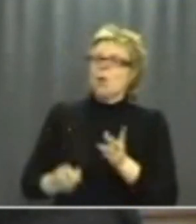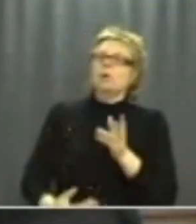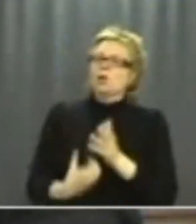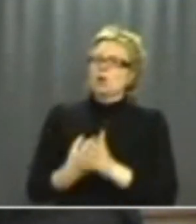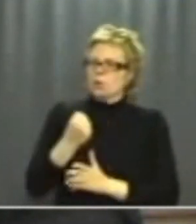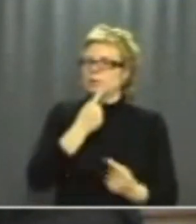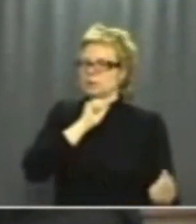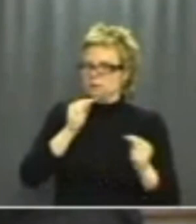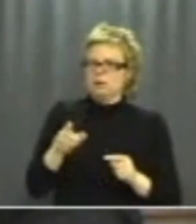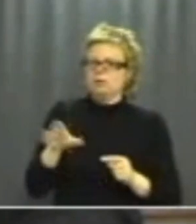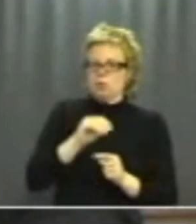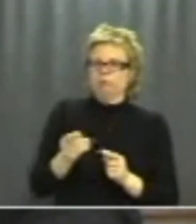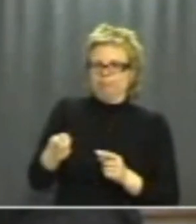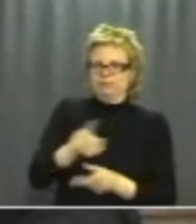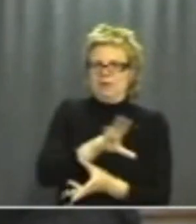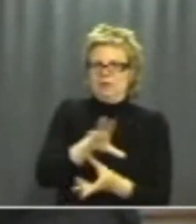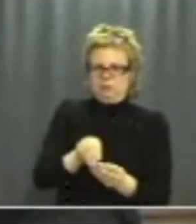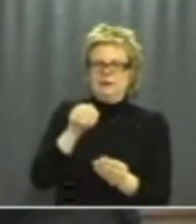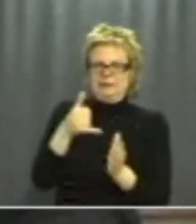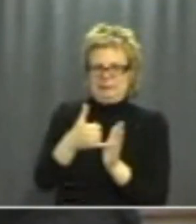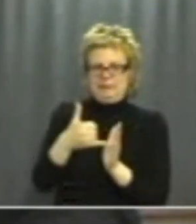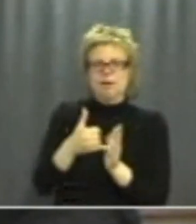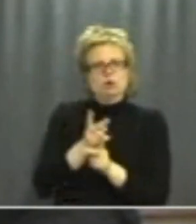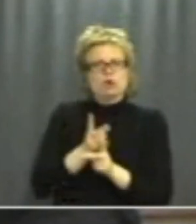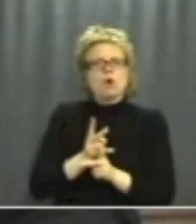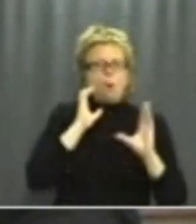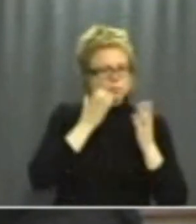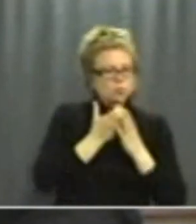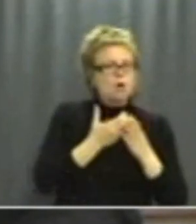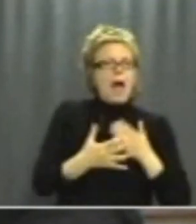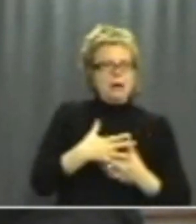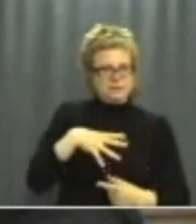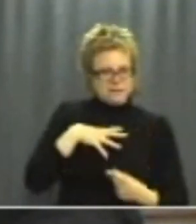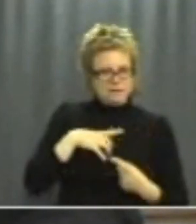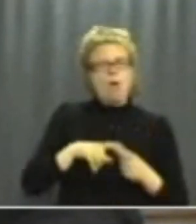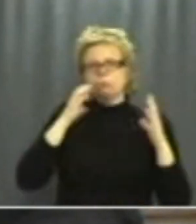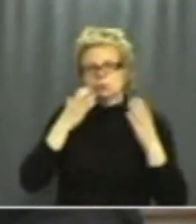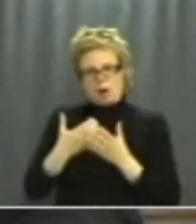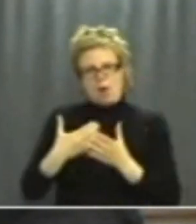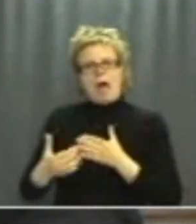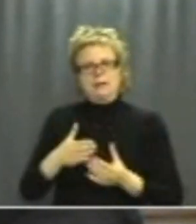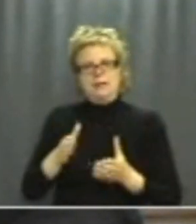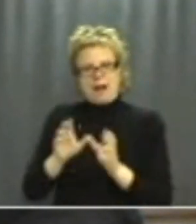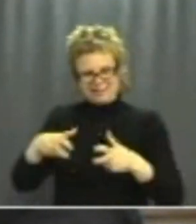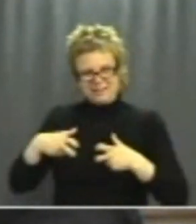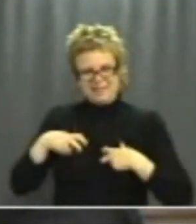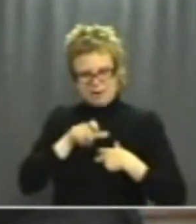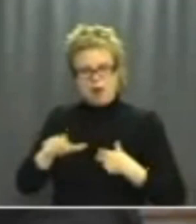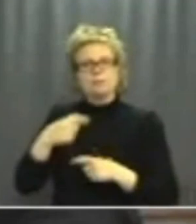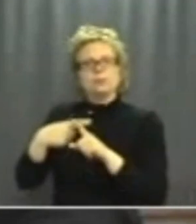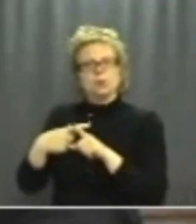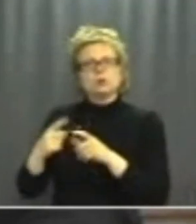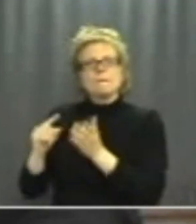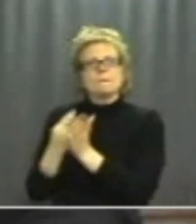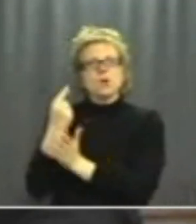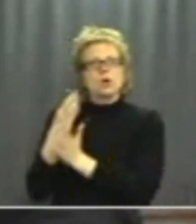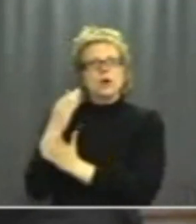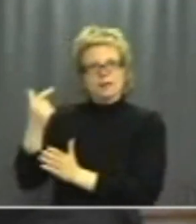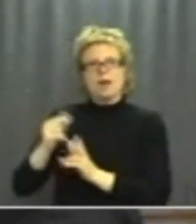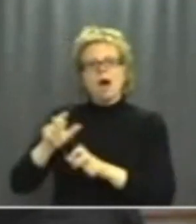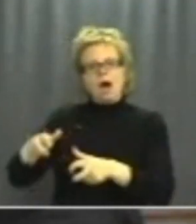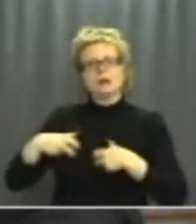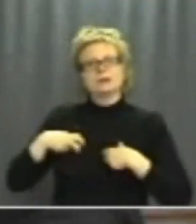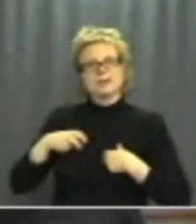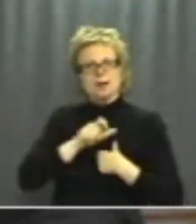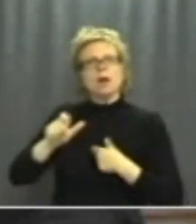slutsatsen. Så det är både omsorgen av arbetsgivaren men omsorgen av arbetstagaren och möjligheten för en utveckling för arbetstagaren också.